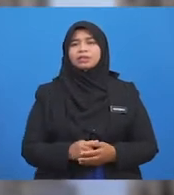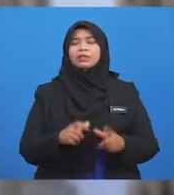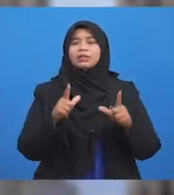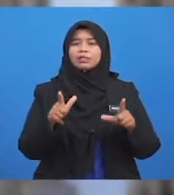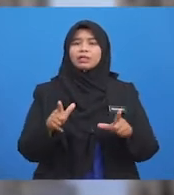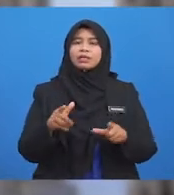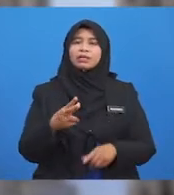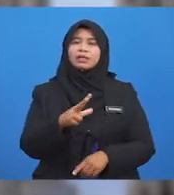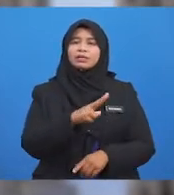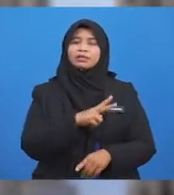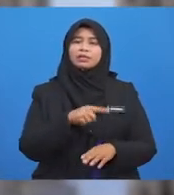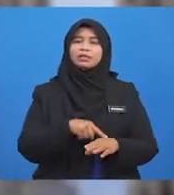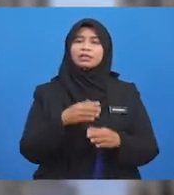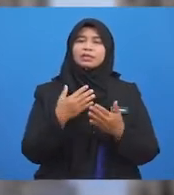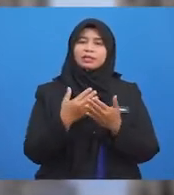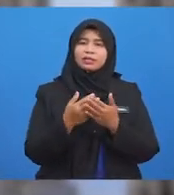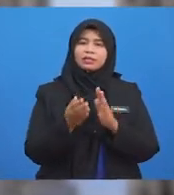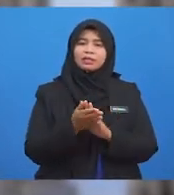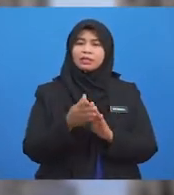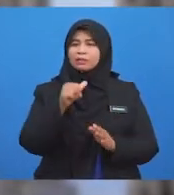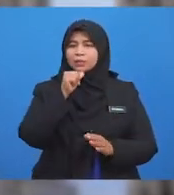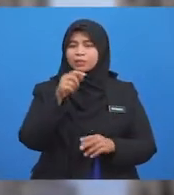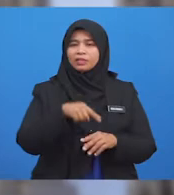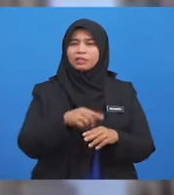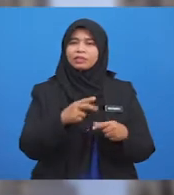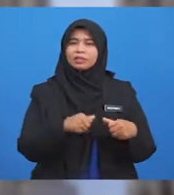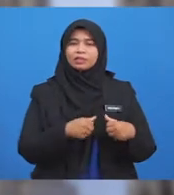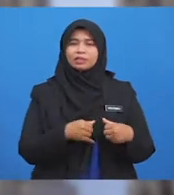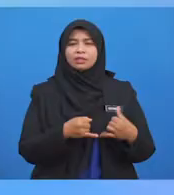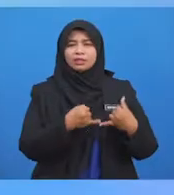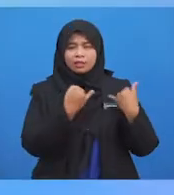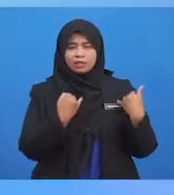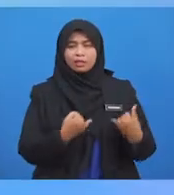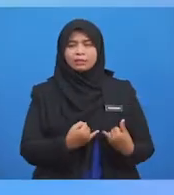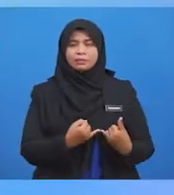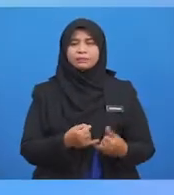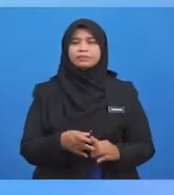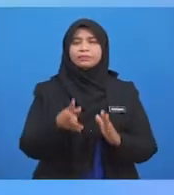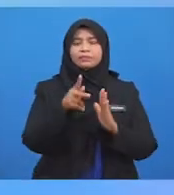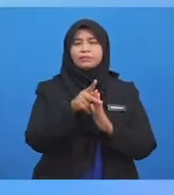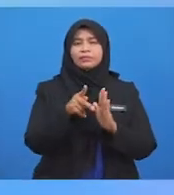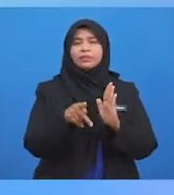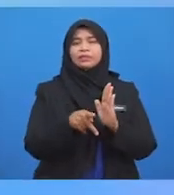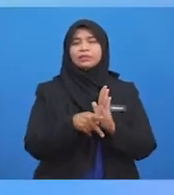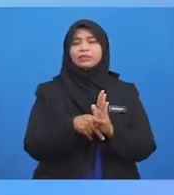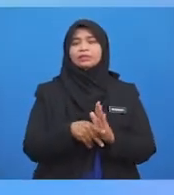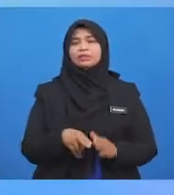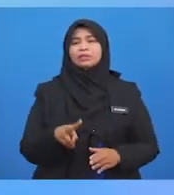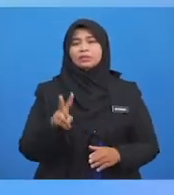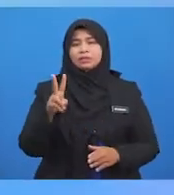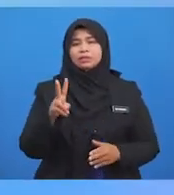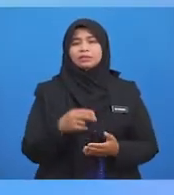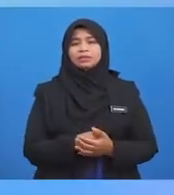Di Tangan Bukan Di Hati Prinsip Kedua Semua Kegiatan Mu